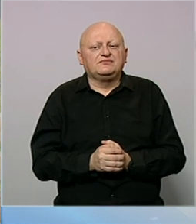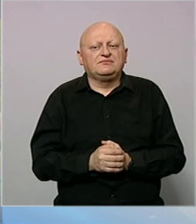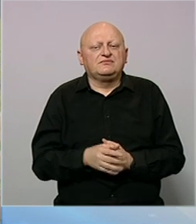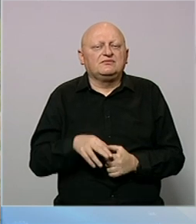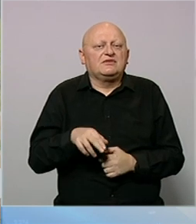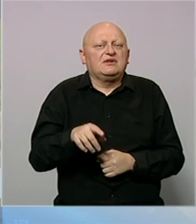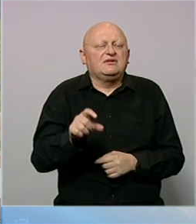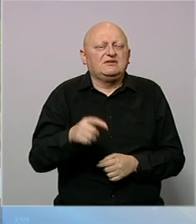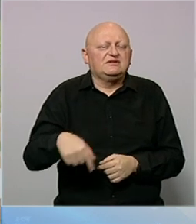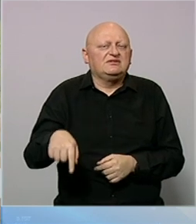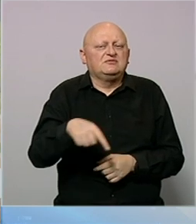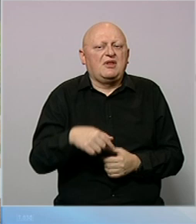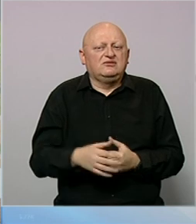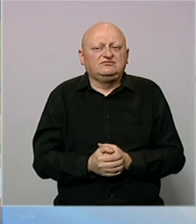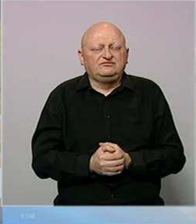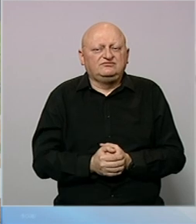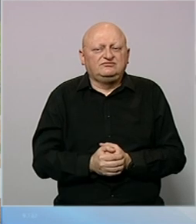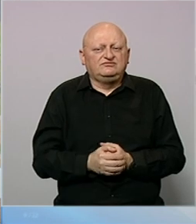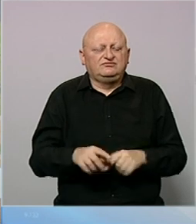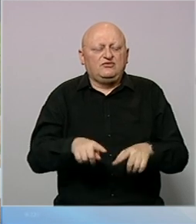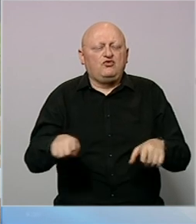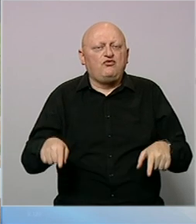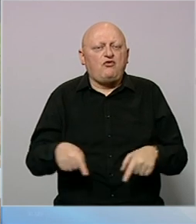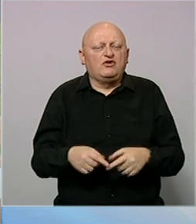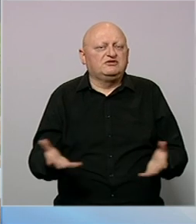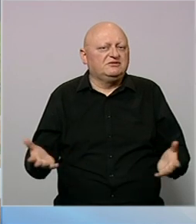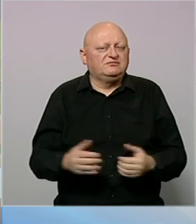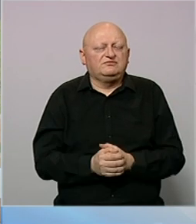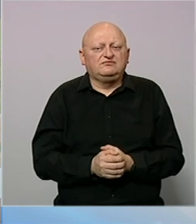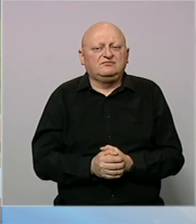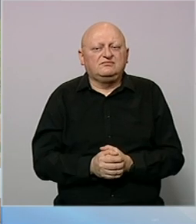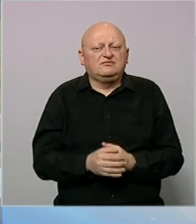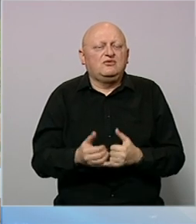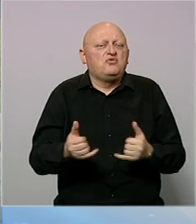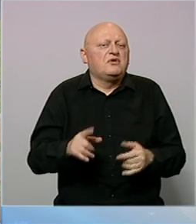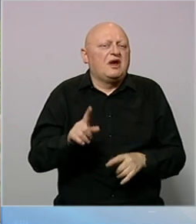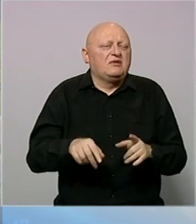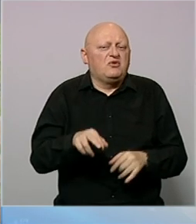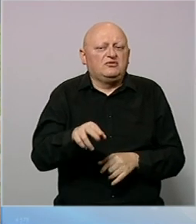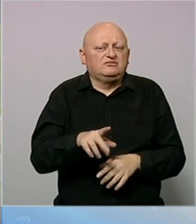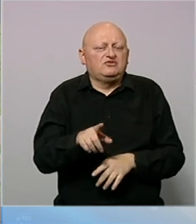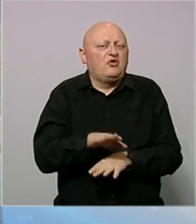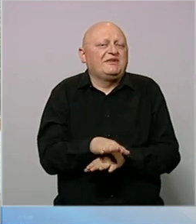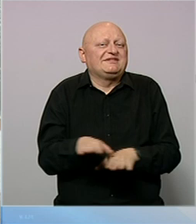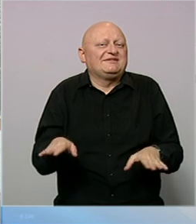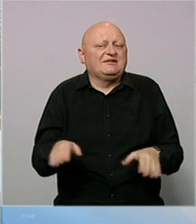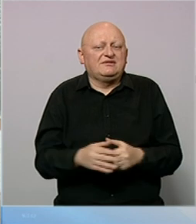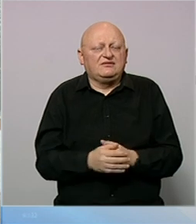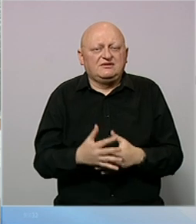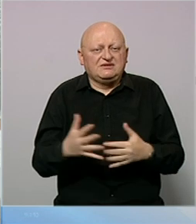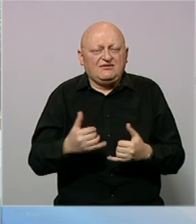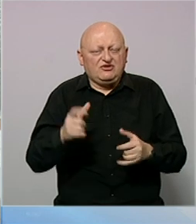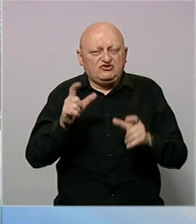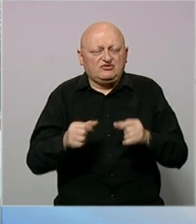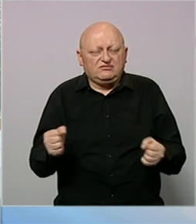Izađem u dvorište i u grad i to mi je sve. Za većinu